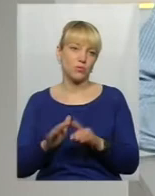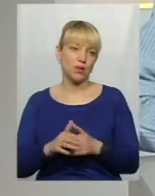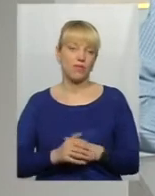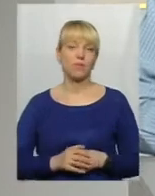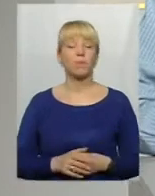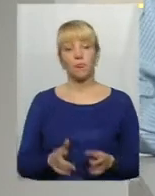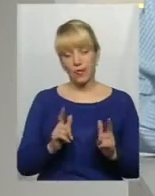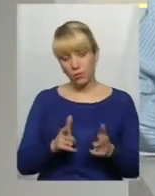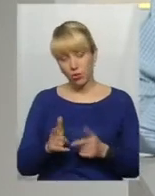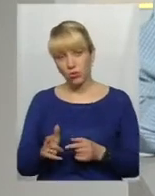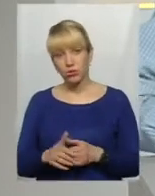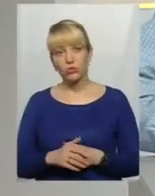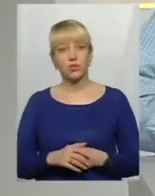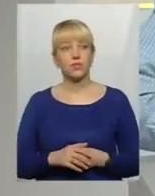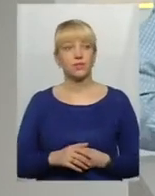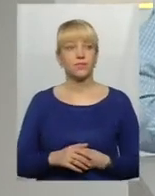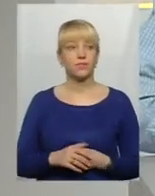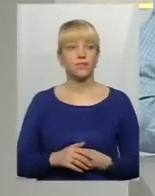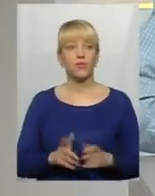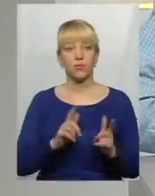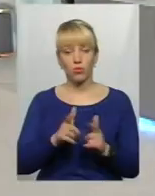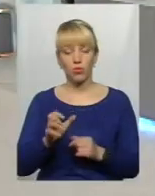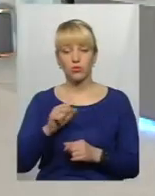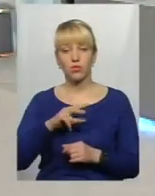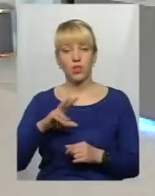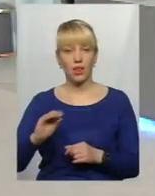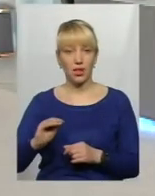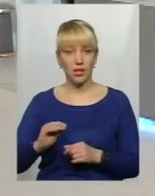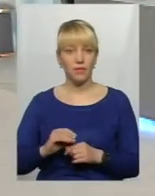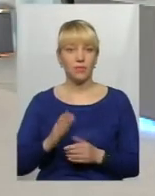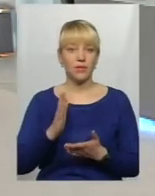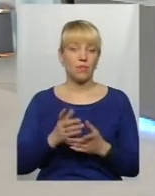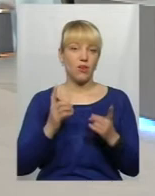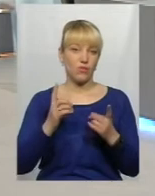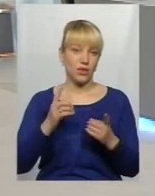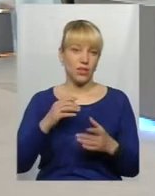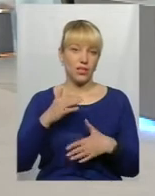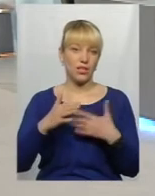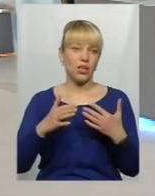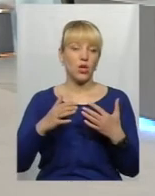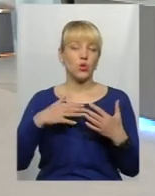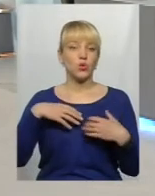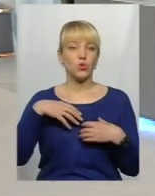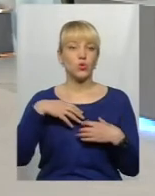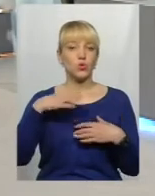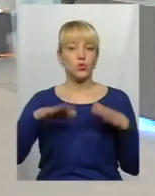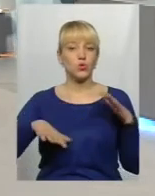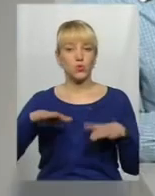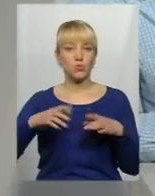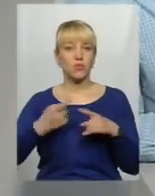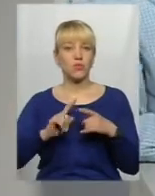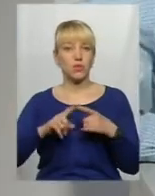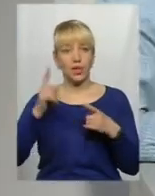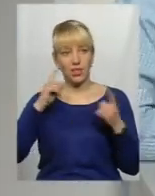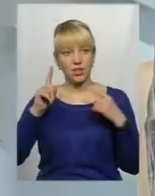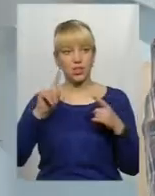Погоджуюсь, принципі. Погоджуюсь, але маю великі сумніви, що от та ідея, яка тільки що